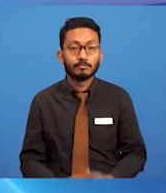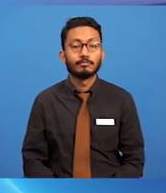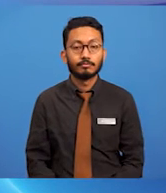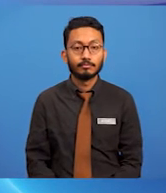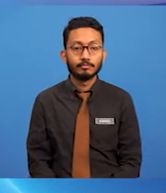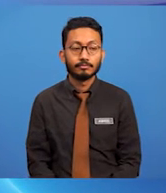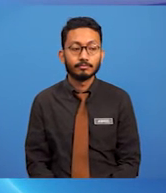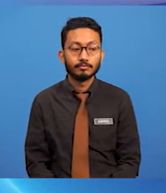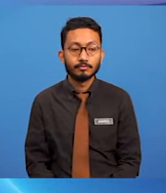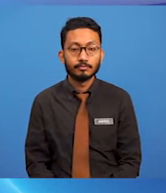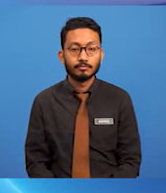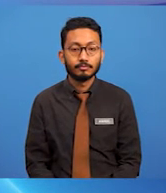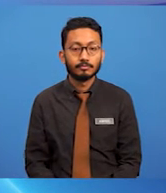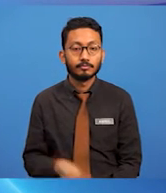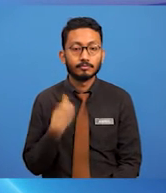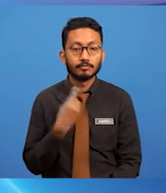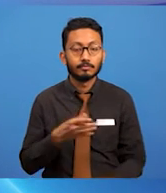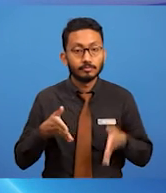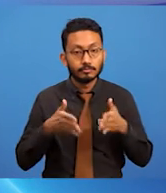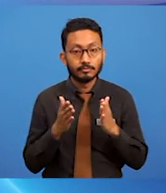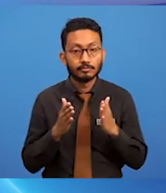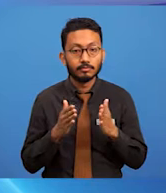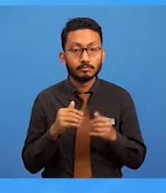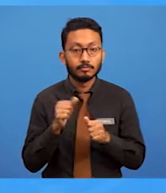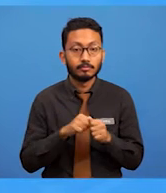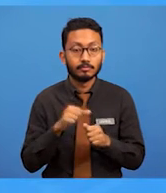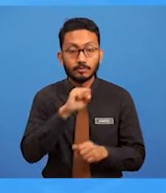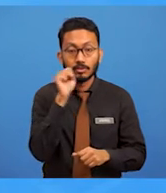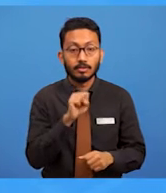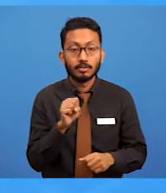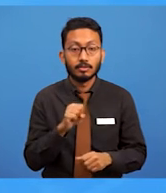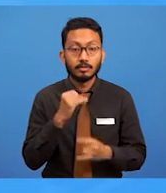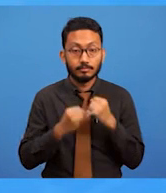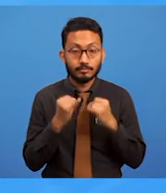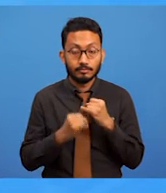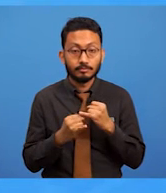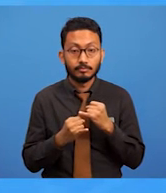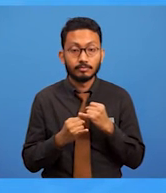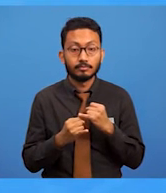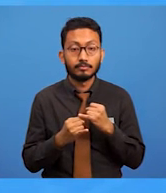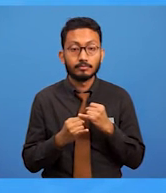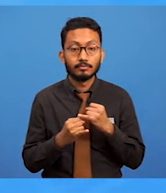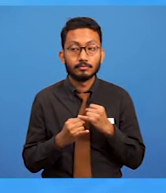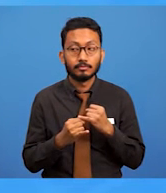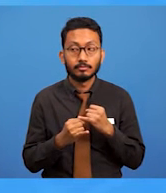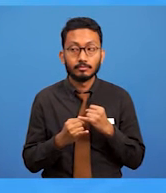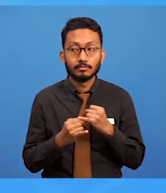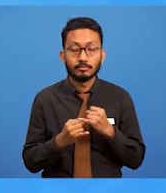kita teruskan dengan soalan yang terakhir. Soalan yang terakhir